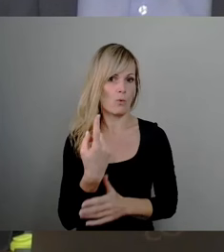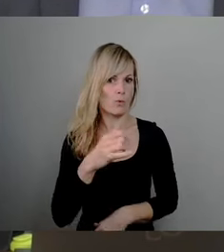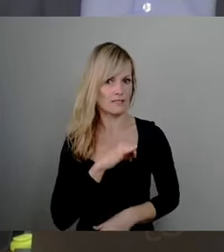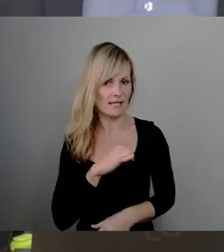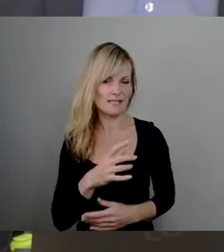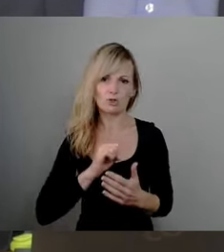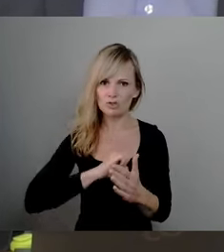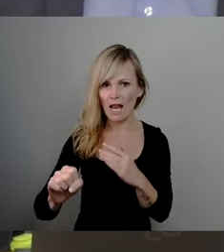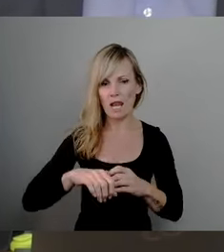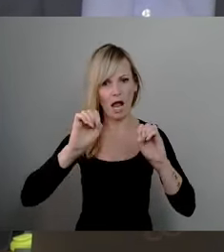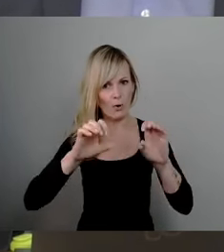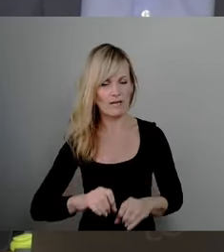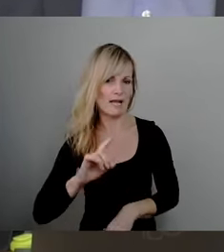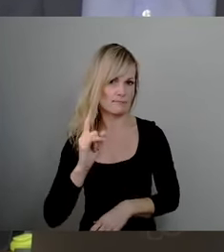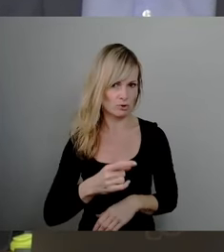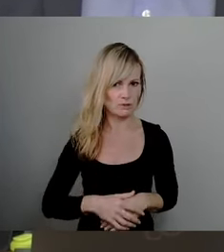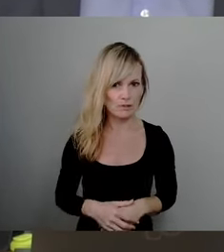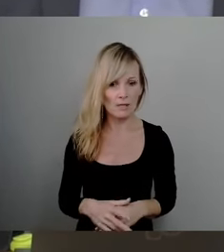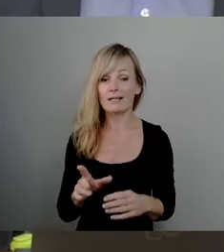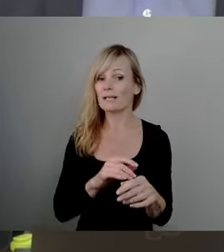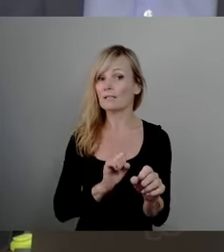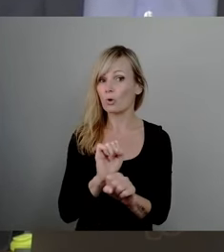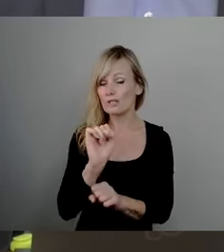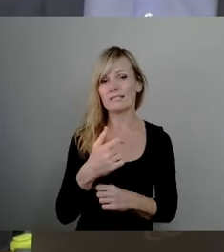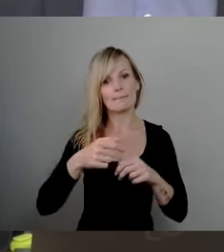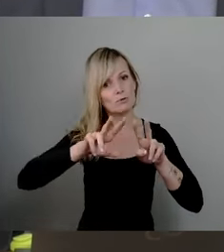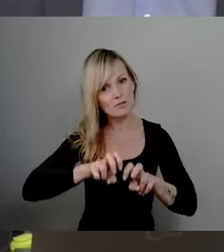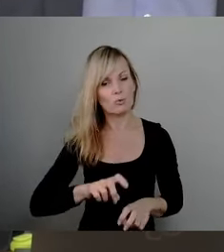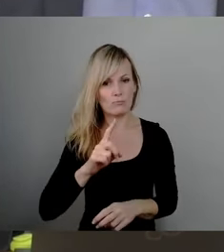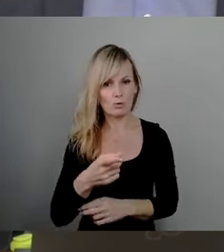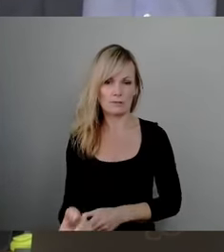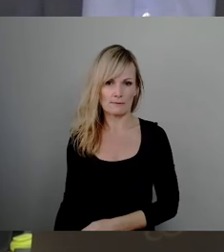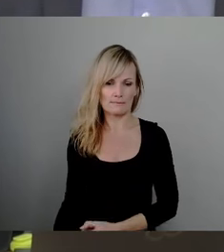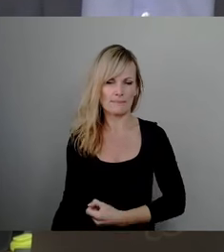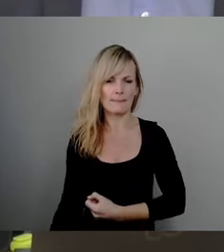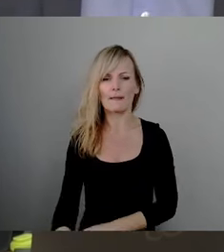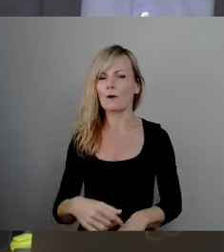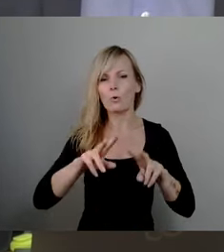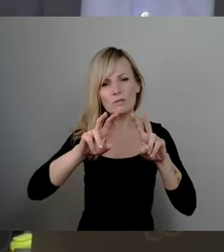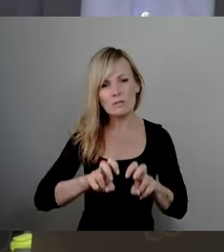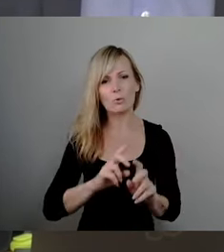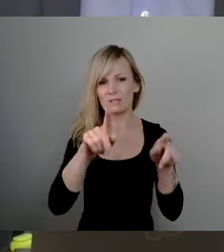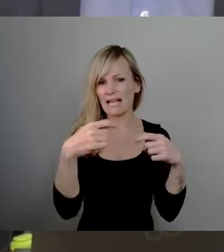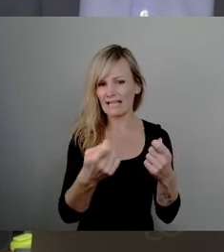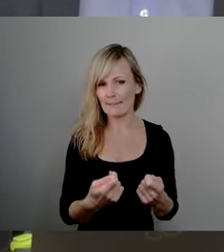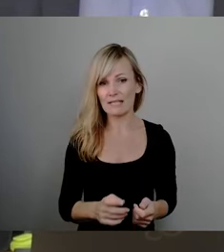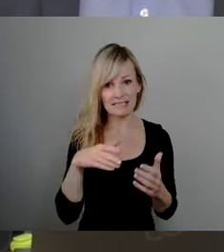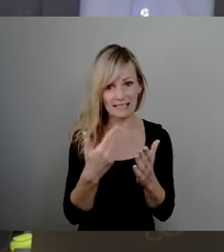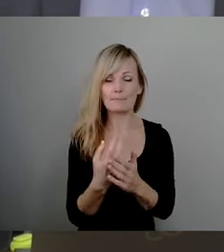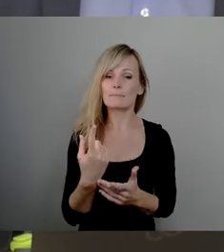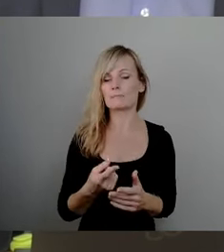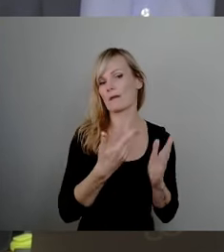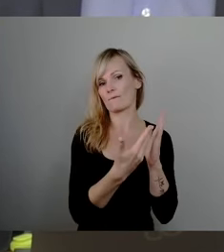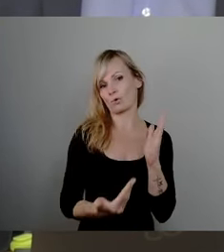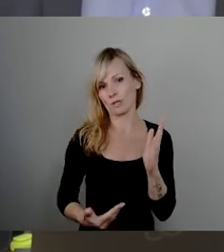ordnungsgemäß die entsprechenden Untersuchungen laufen und sobald es Untersuchungsergebnisse gibt, werden die vorgestellt. Und wir gehen wirklich in einer sehr,